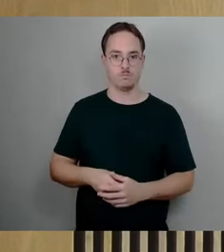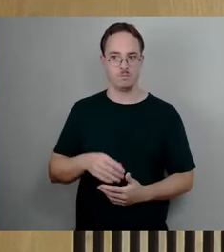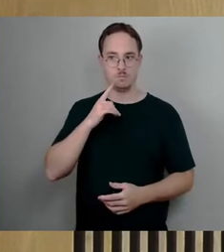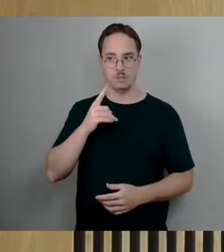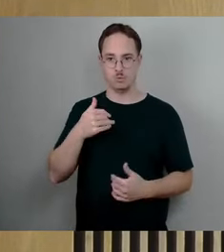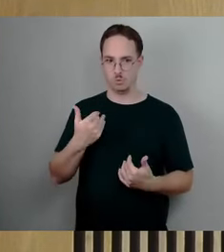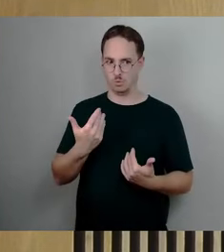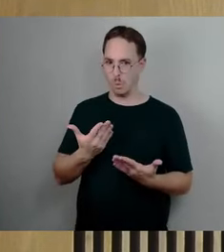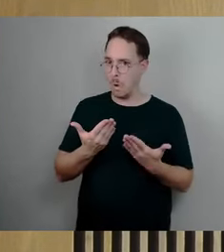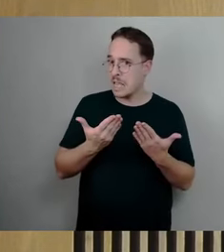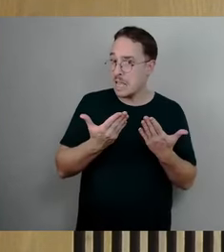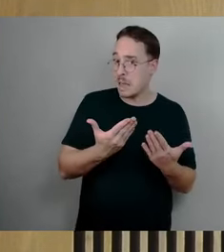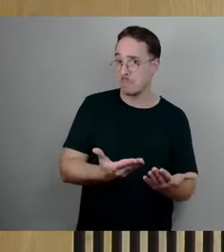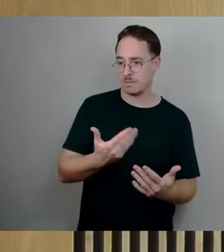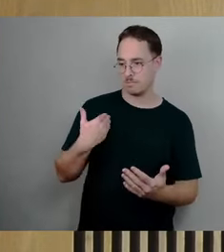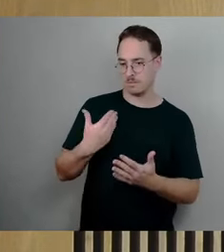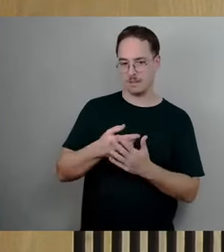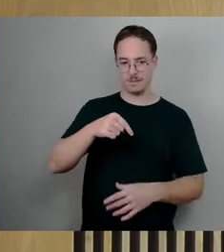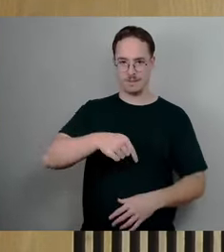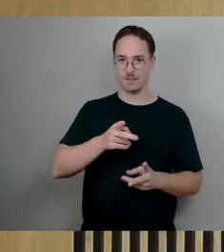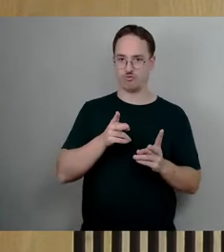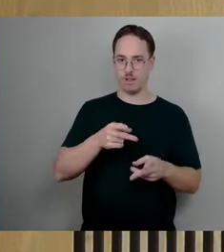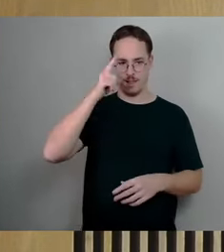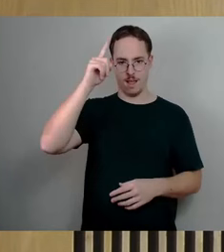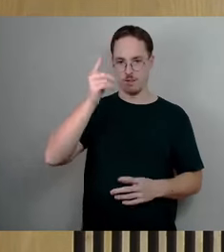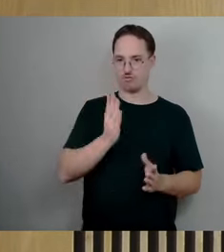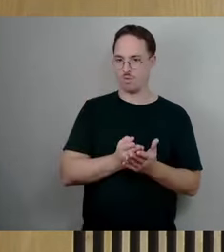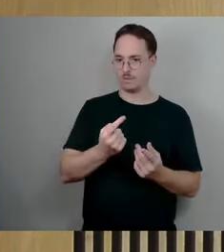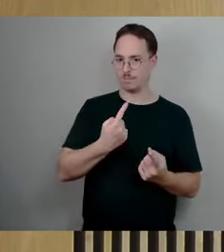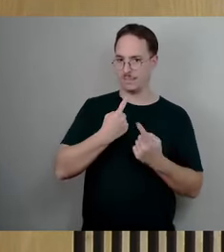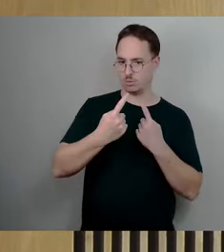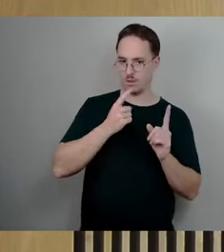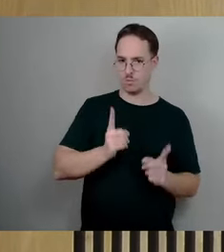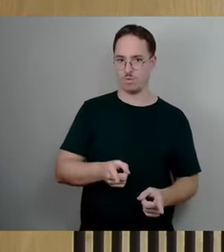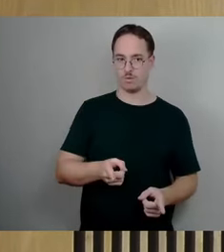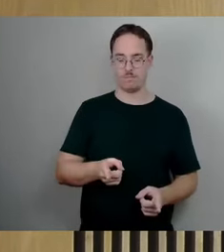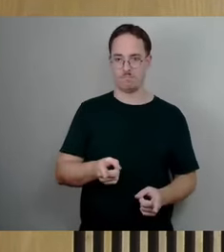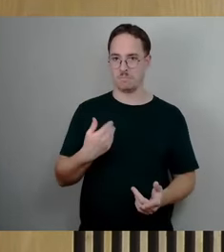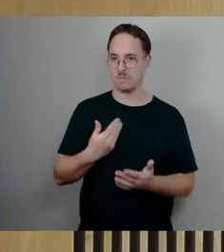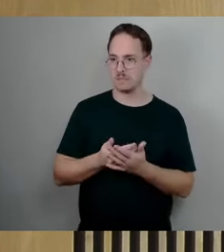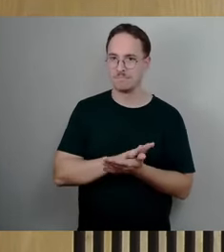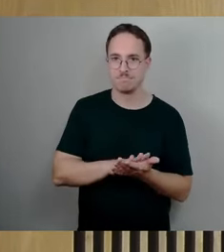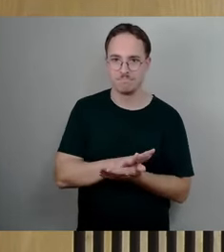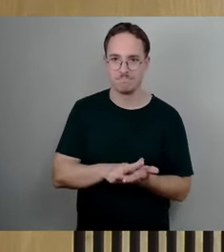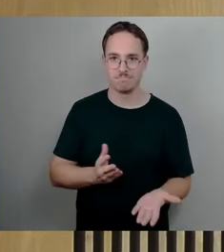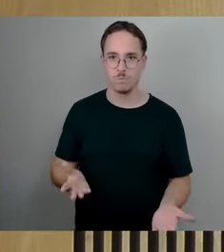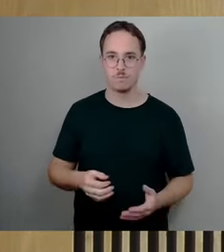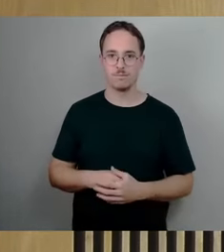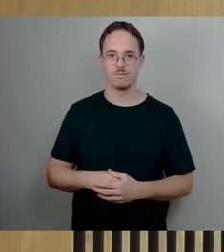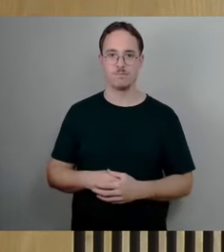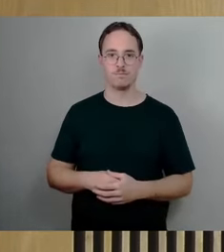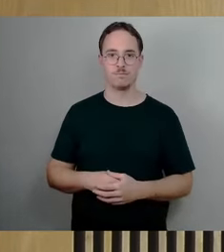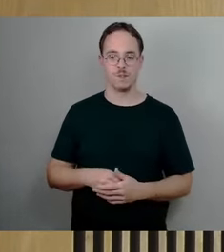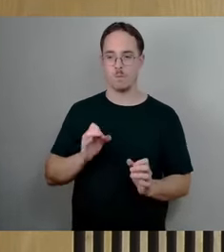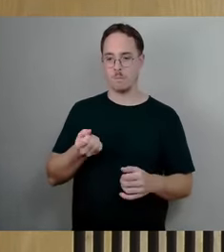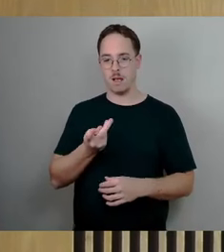auch, denke ich, im Dresdner Stadtrat diskutiert werden, gerade jetzt, wo ein Tag vorher gesagt wurde, Fernsehturm steht in Frage und im